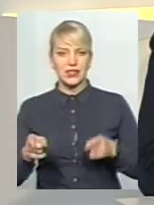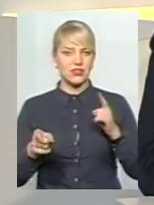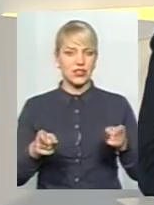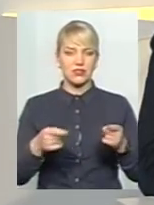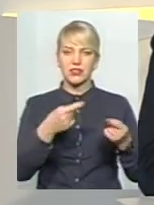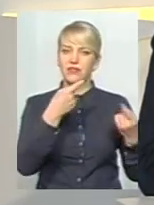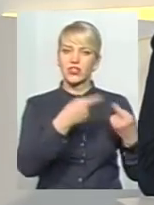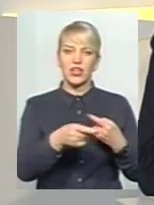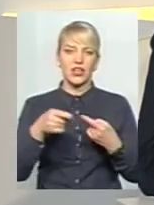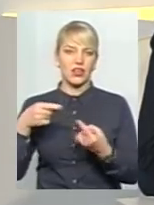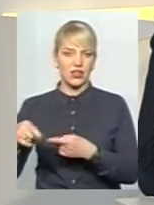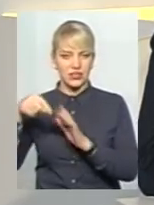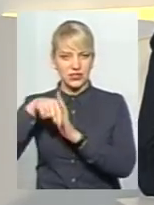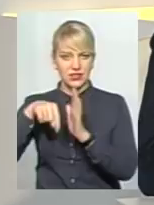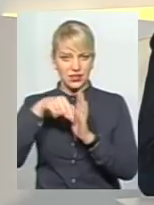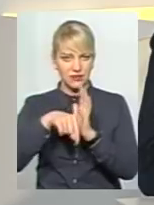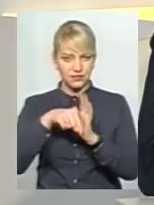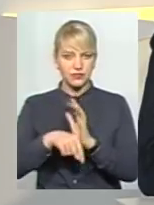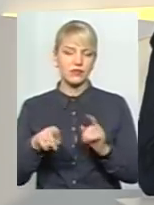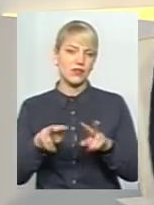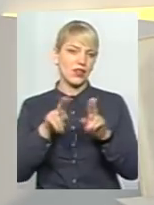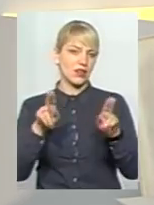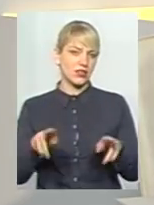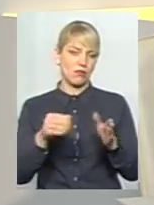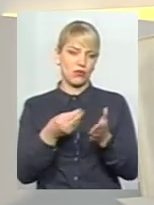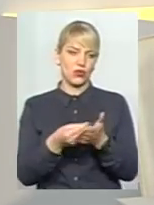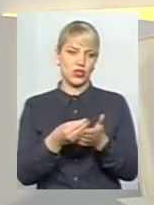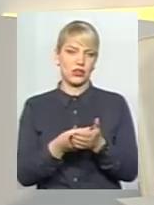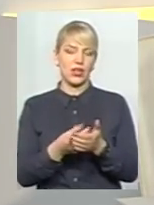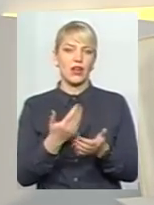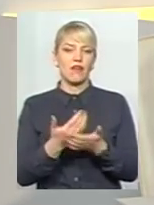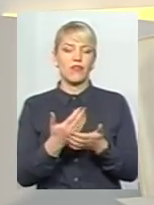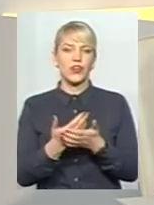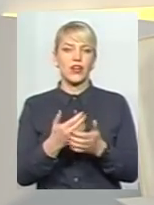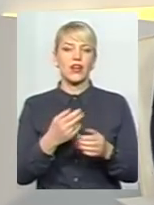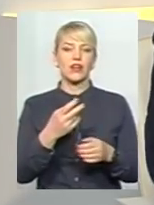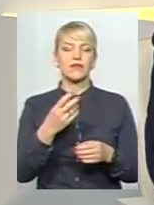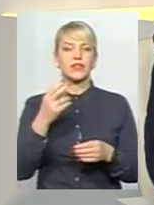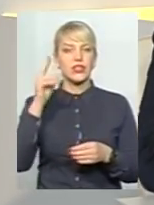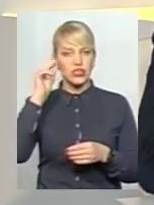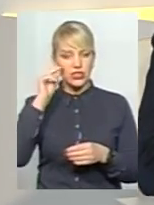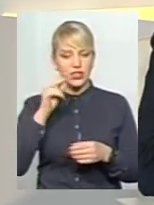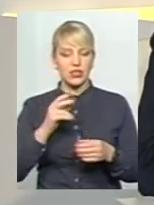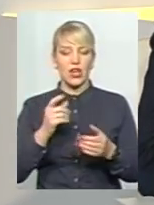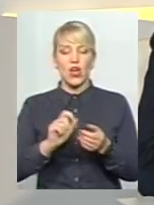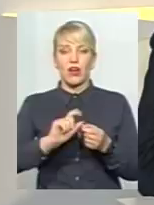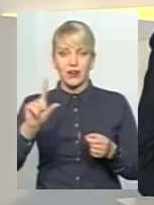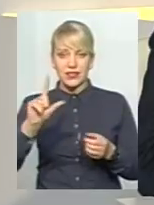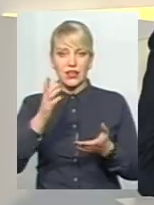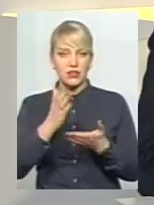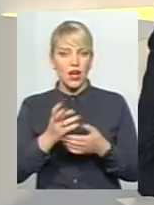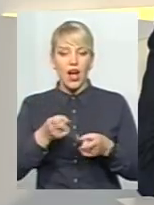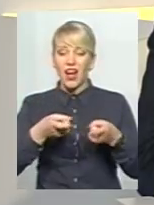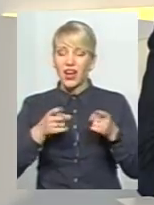цифри. Це саме стосується і бюджету. В номінальному форматі ріст є, в реальному форматі